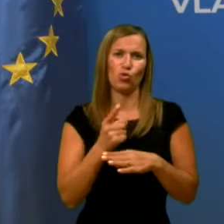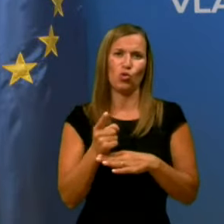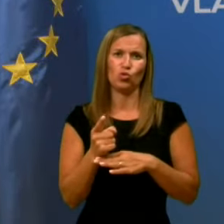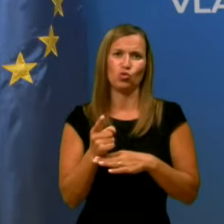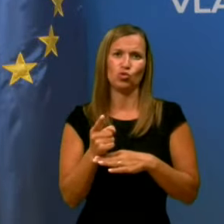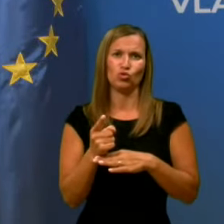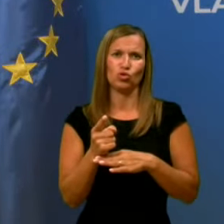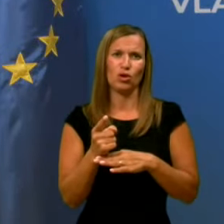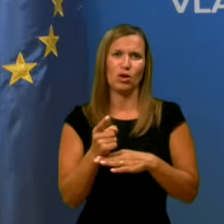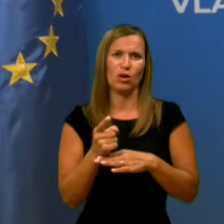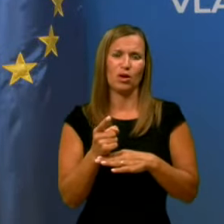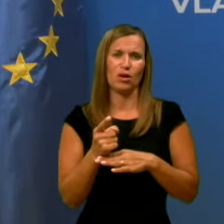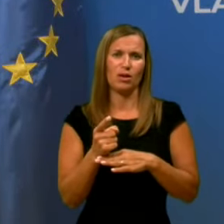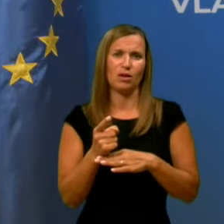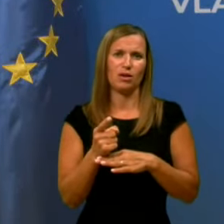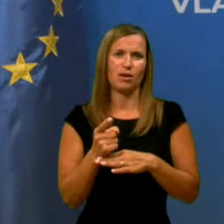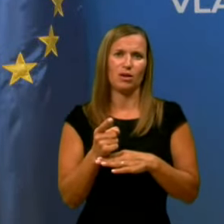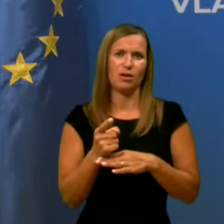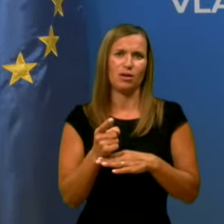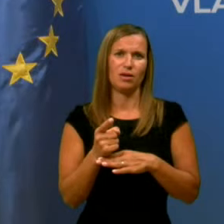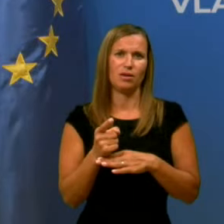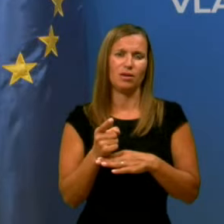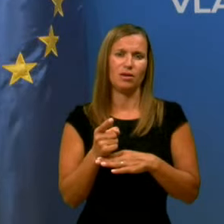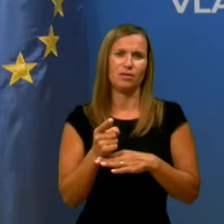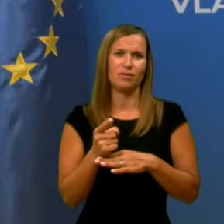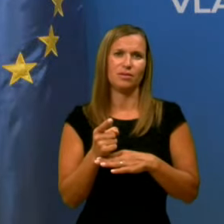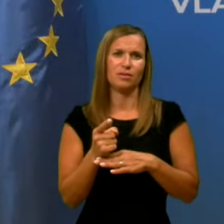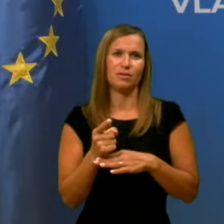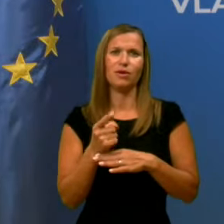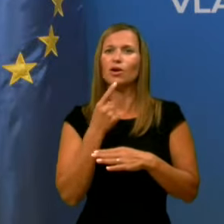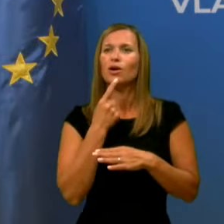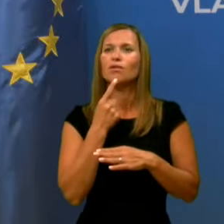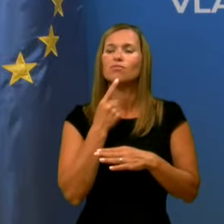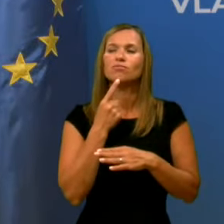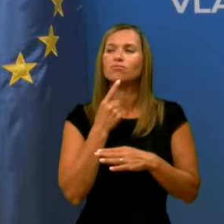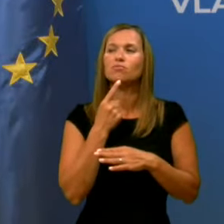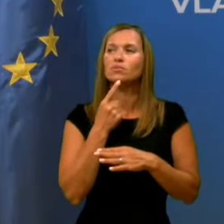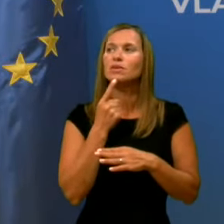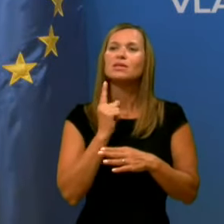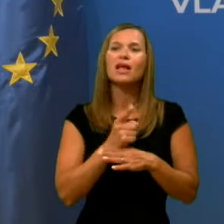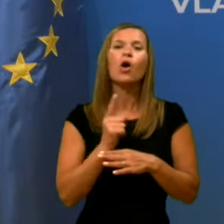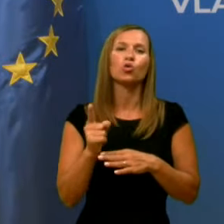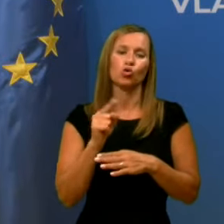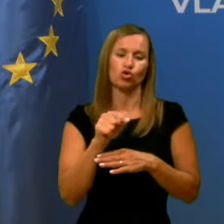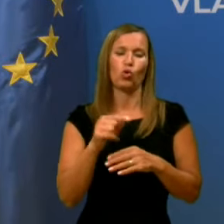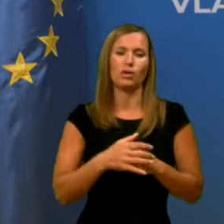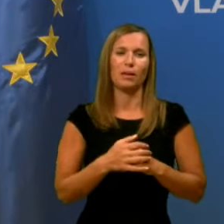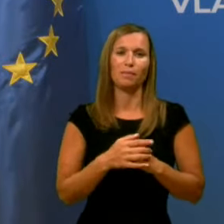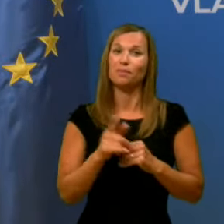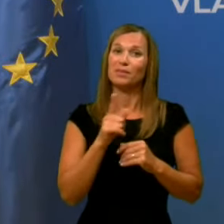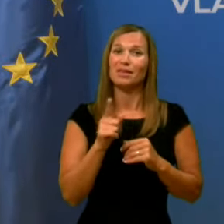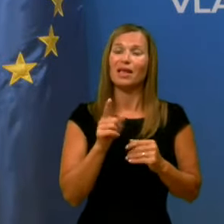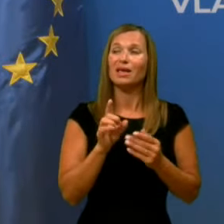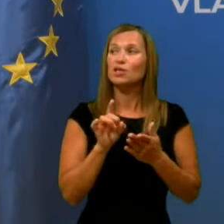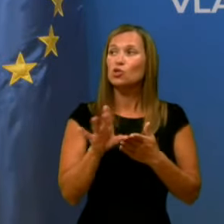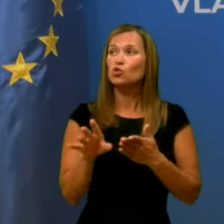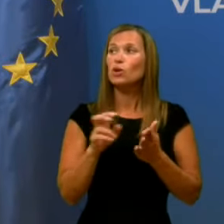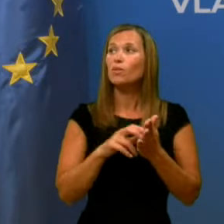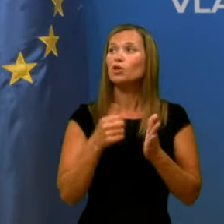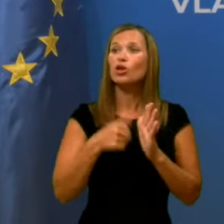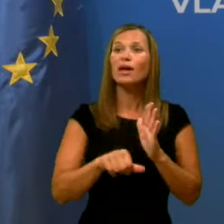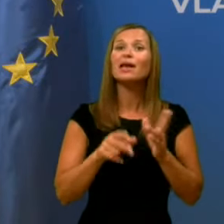ampak v resnici stvar teh ljudi, ki bojo to lažje presvojali. Ne izključujem pa še enkrat